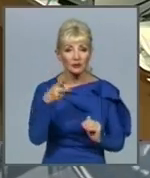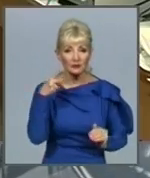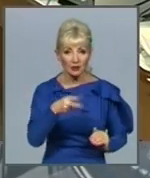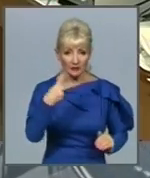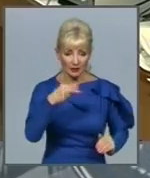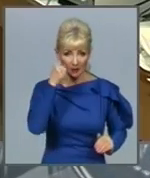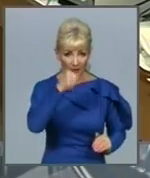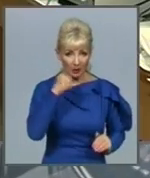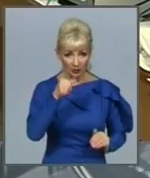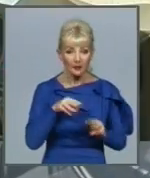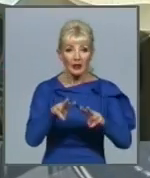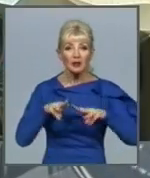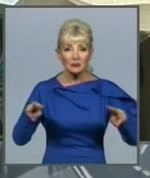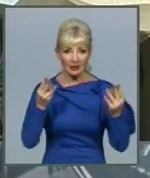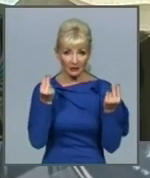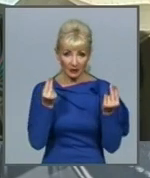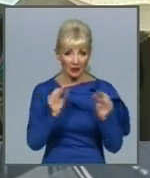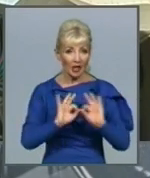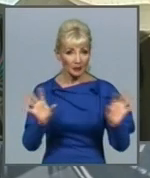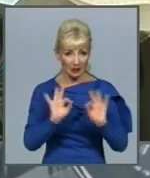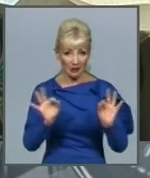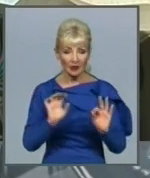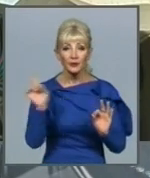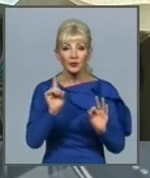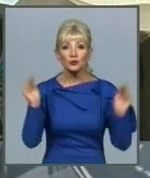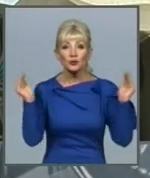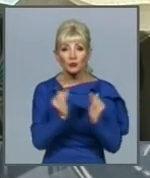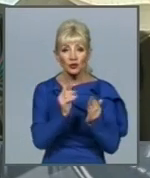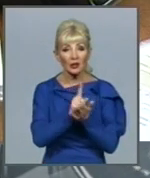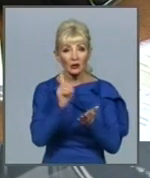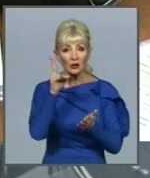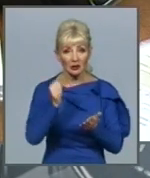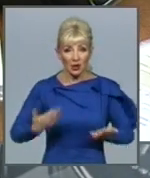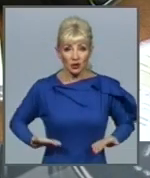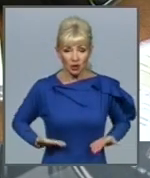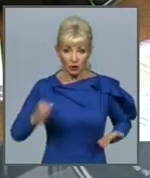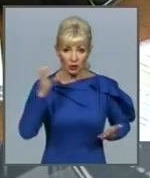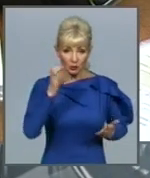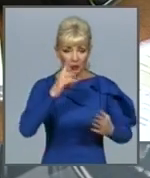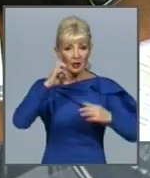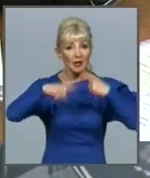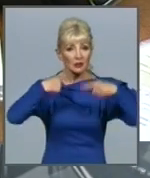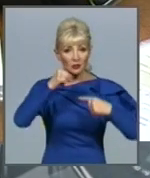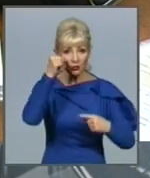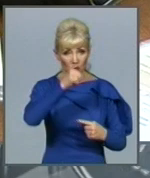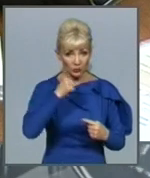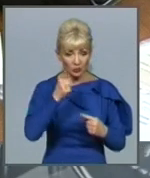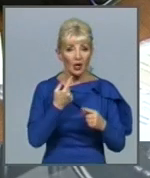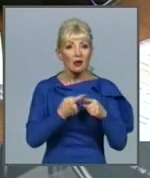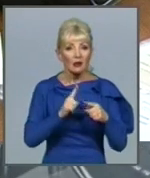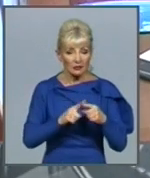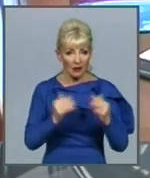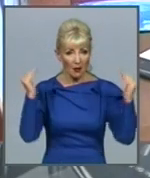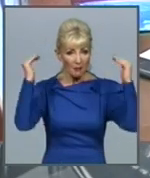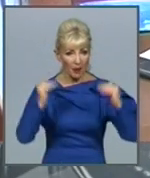Міністерстві фінансів пояснили, що зменшення видатків на житлові субсидії на наступний рік викликано падінням потреби людей.